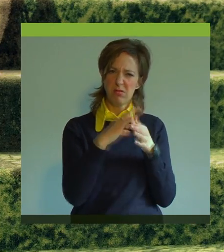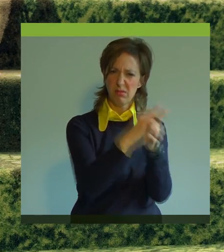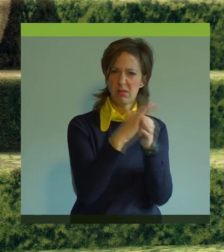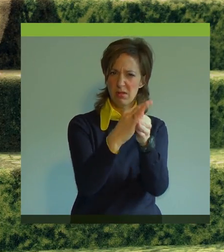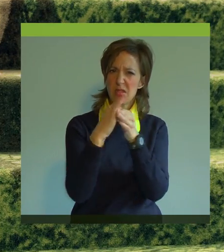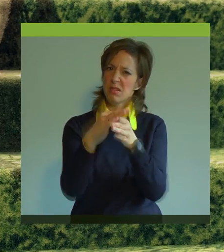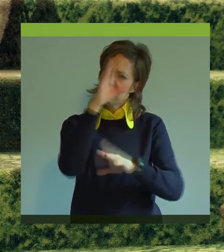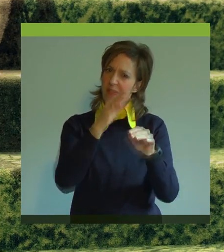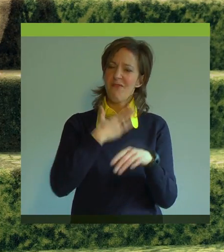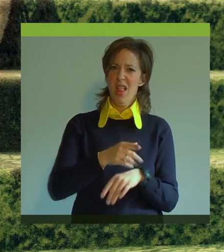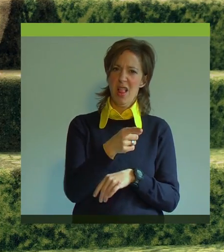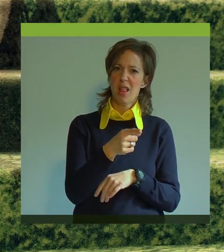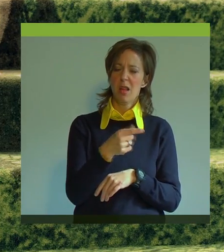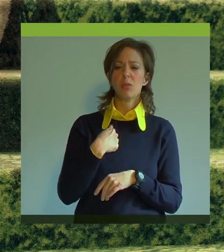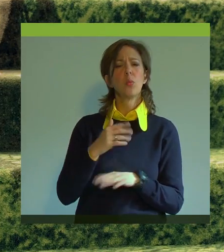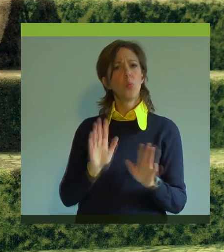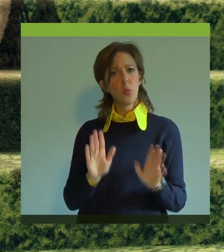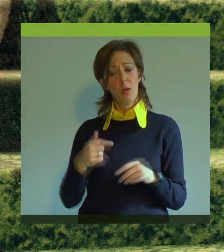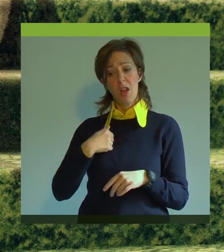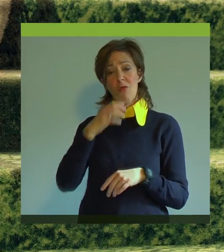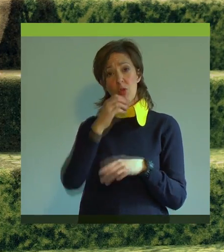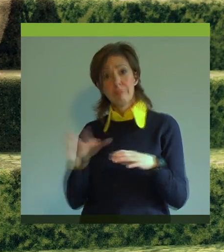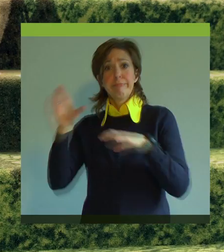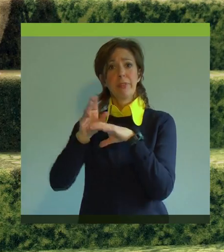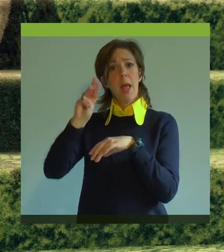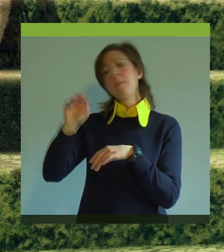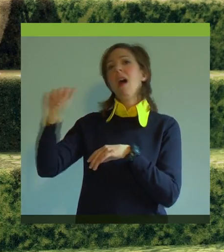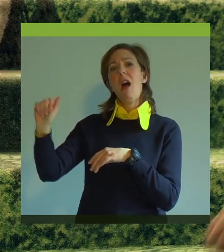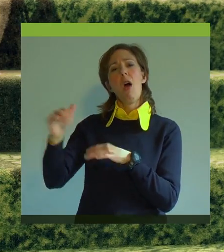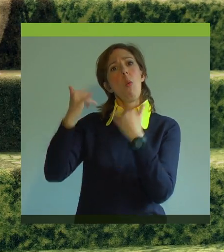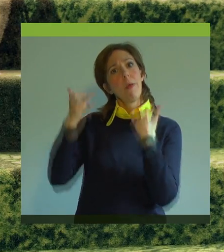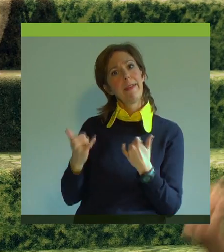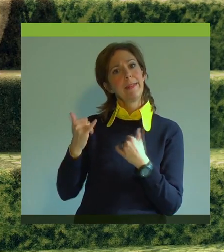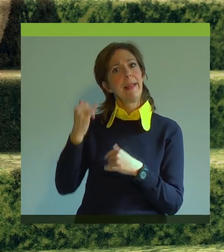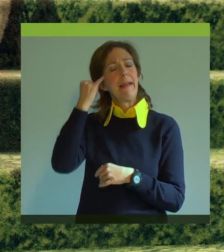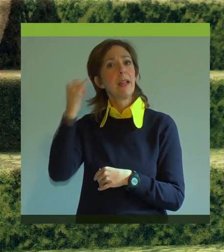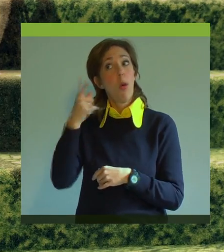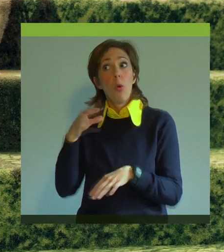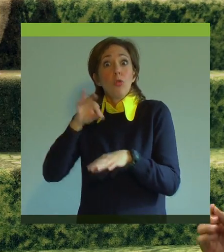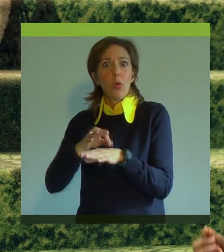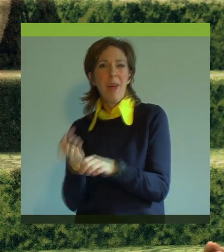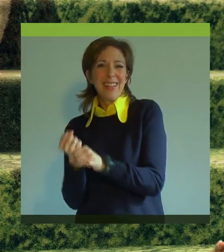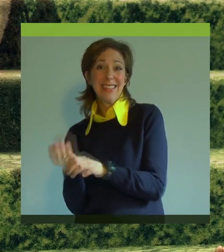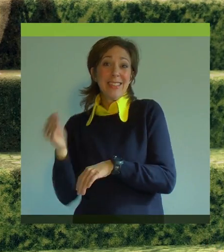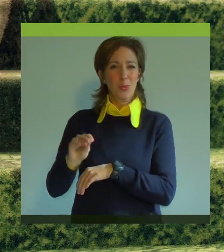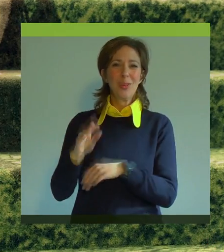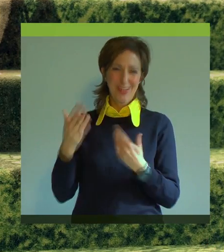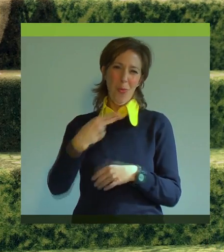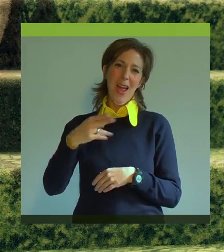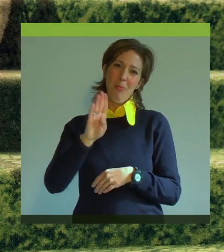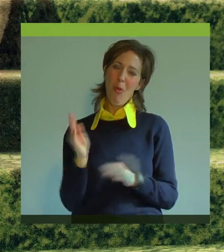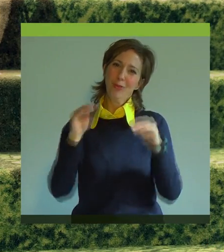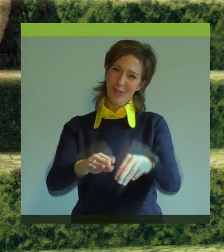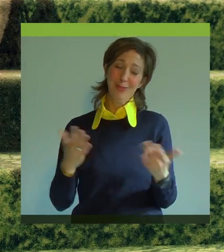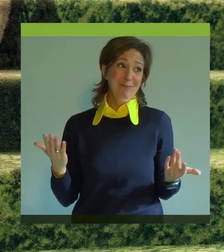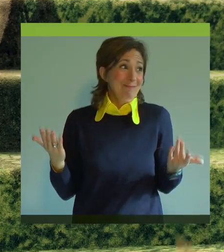direkt in die Praxis zu gehen, ganz nah in die Berufe zu lernen und einfach zu sagen, okay, ich möchte aber noch einen Master drauf. Und jetzt auf die Idee zu kommen, eventuell